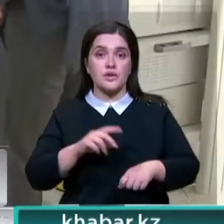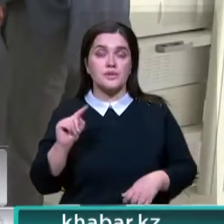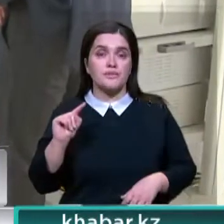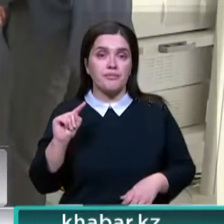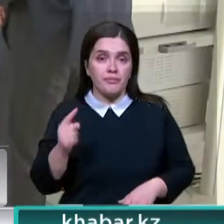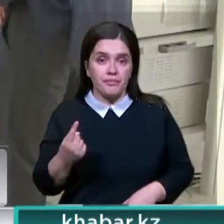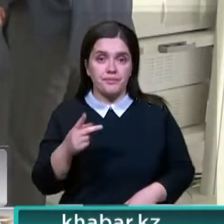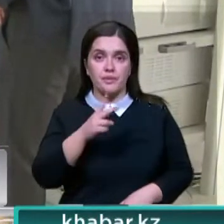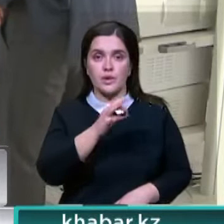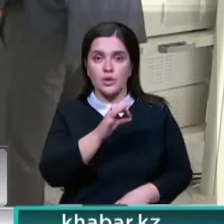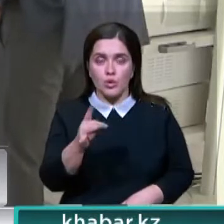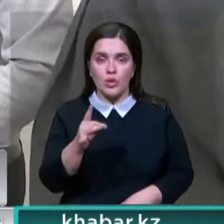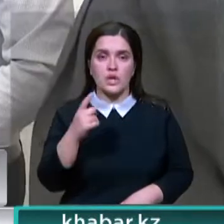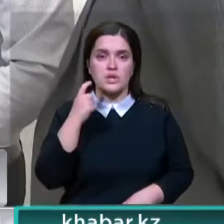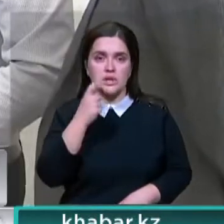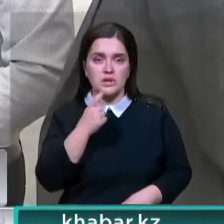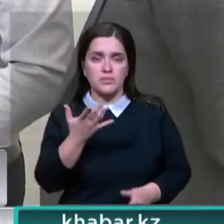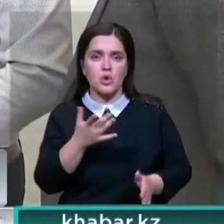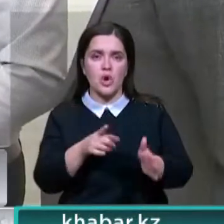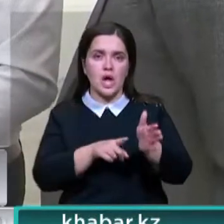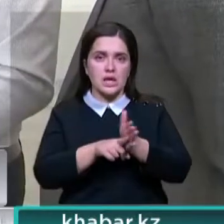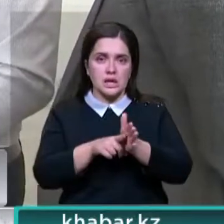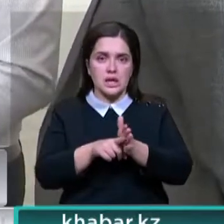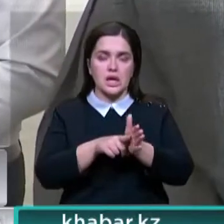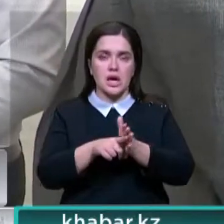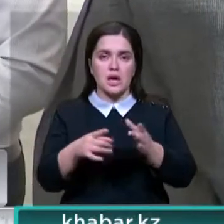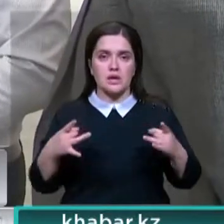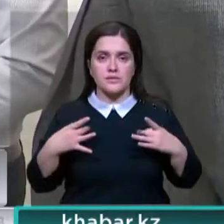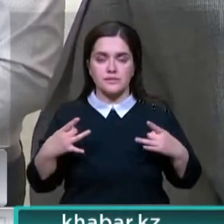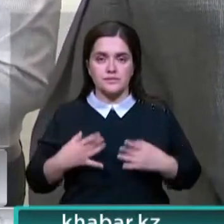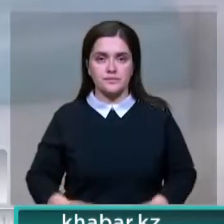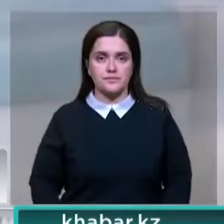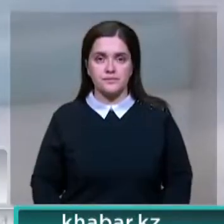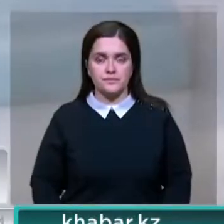играют врачи первичного звена, лоры, стоматологи, нейрохирурги.